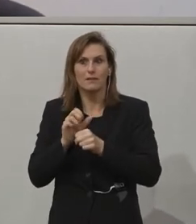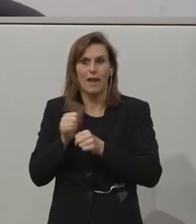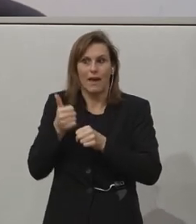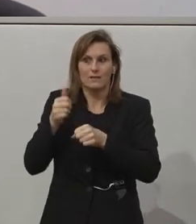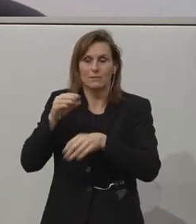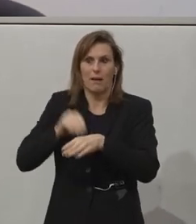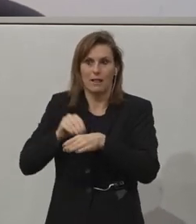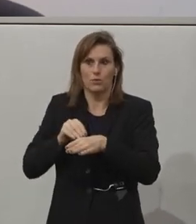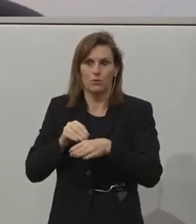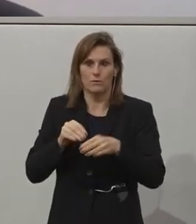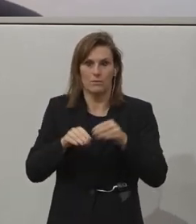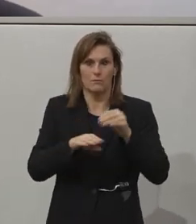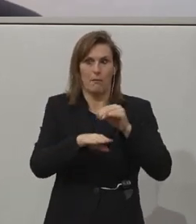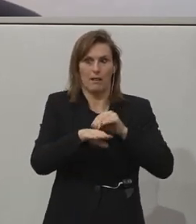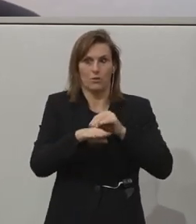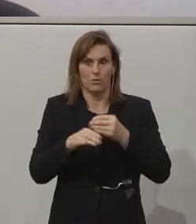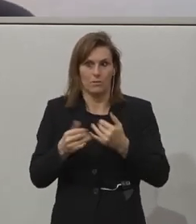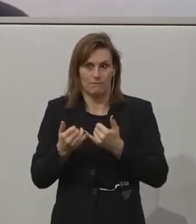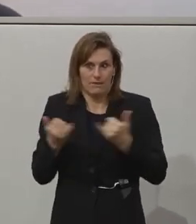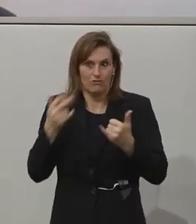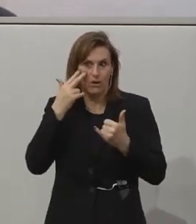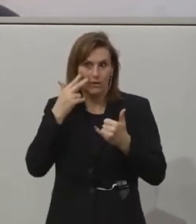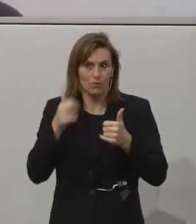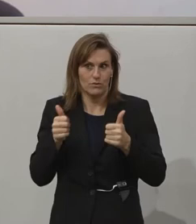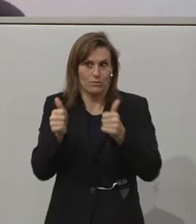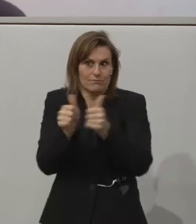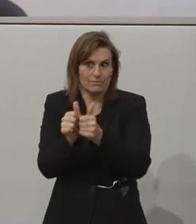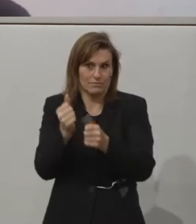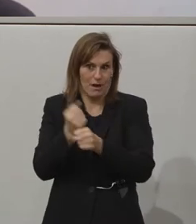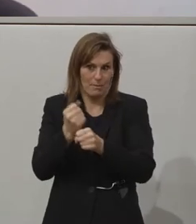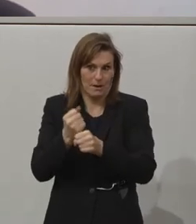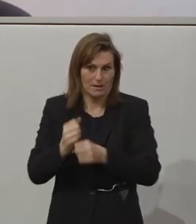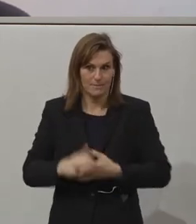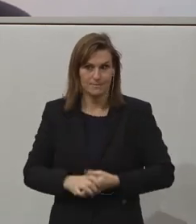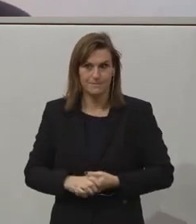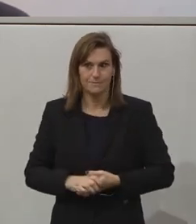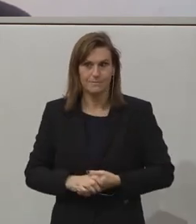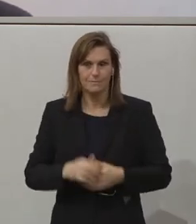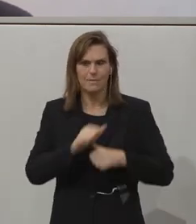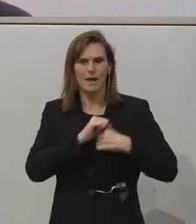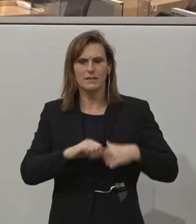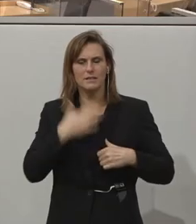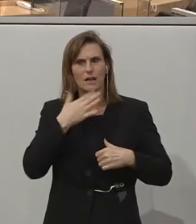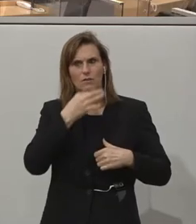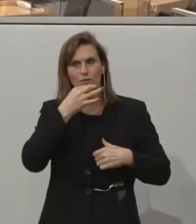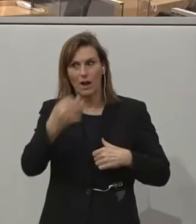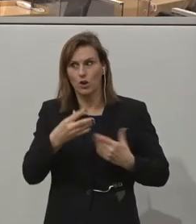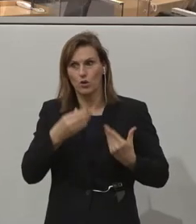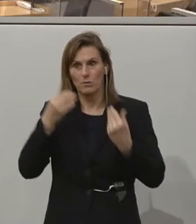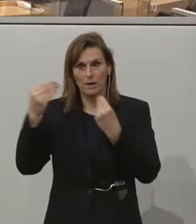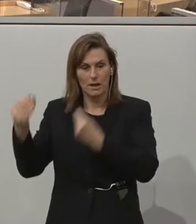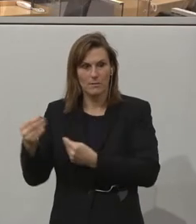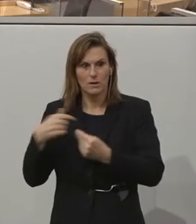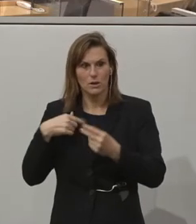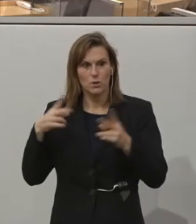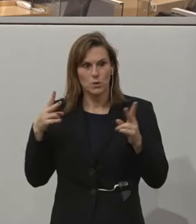für eine solche Kooperation? Herzlichen Dank, Frau Meierschitz. Ich übergebe an Mary David. werde die Fragen kurz